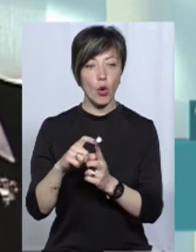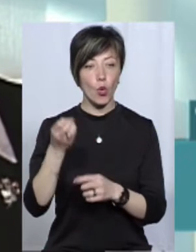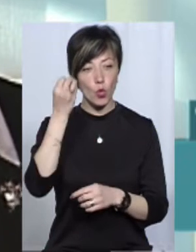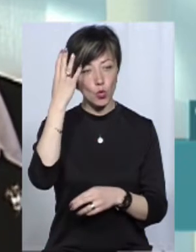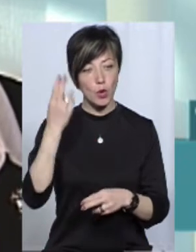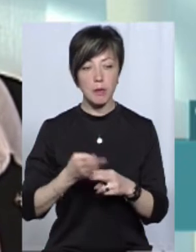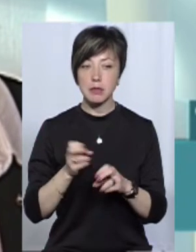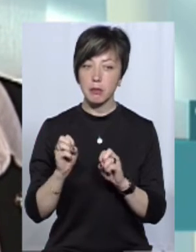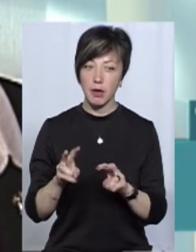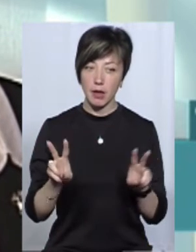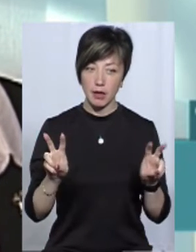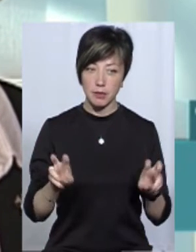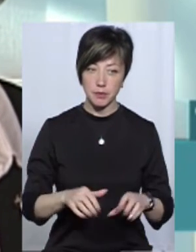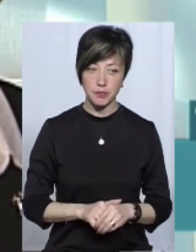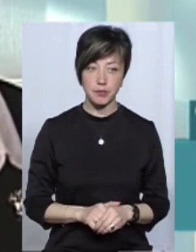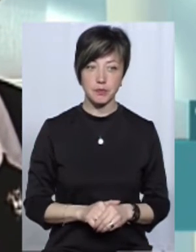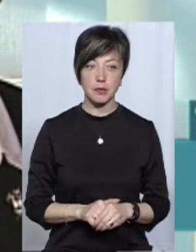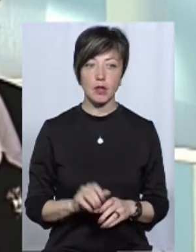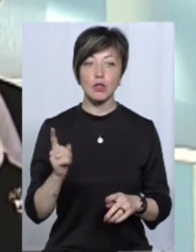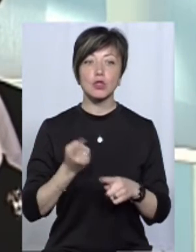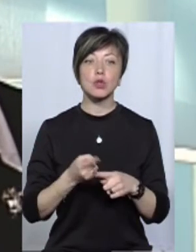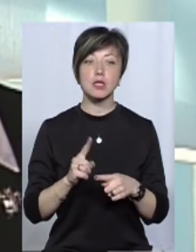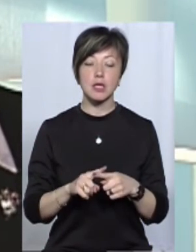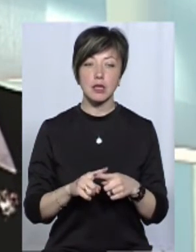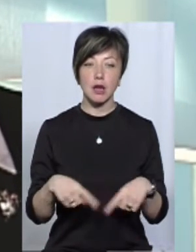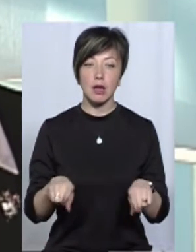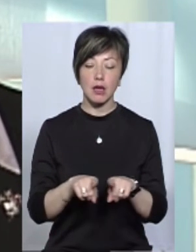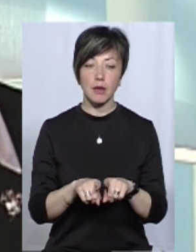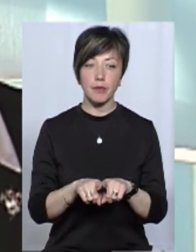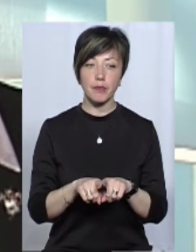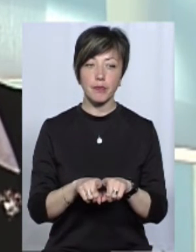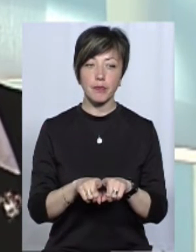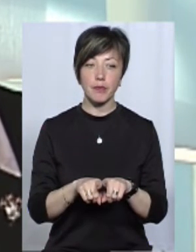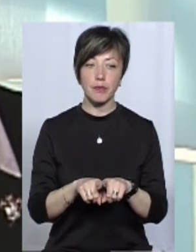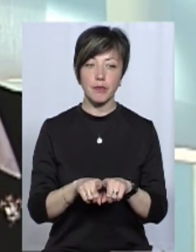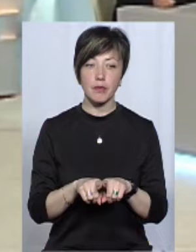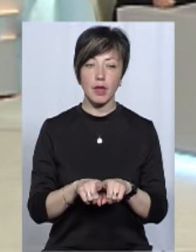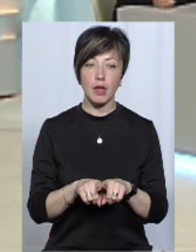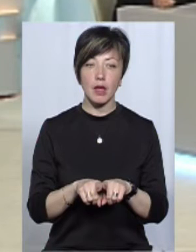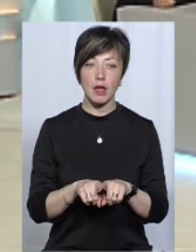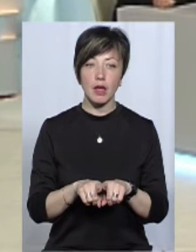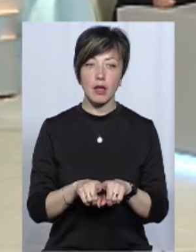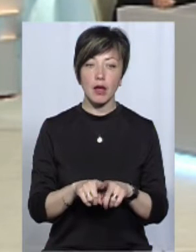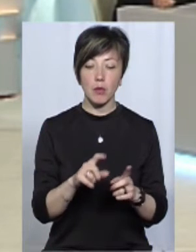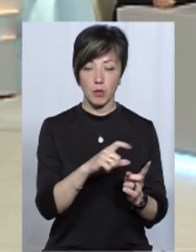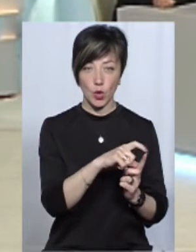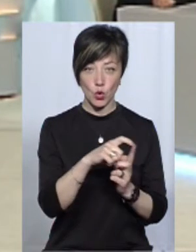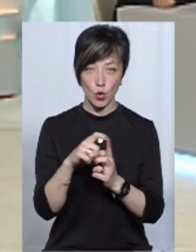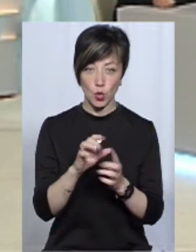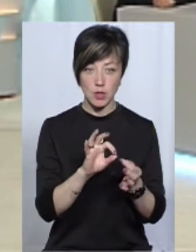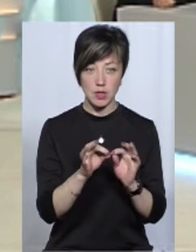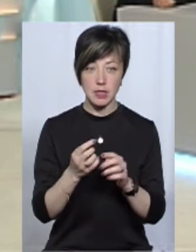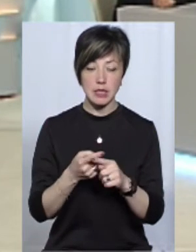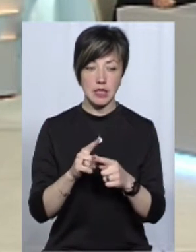безпеки. в першу чергу. Що це таке? Культура безпеки, якщо процитувати дослівно, що це